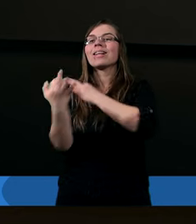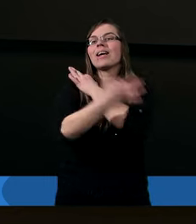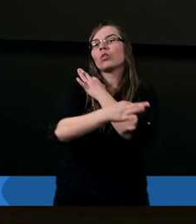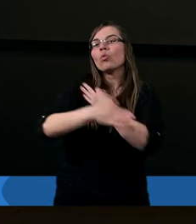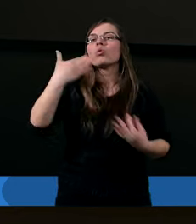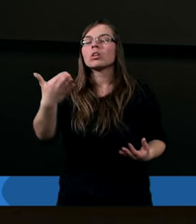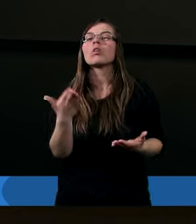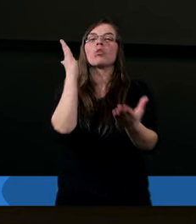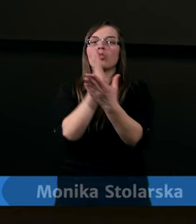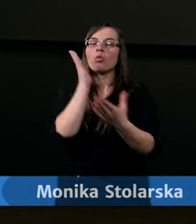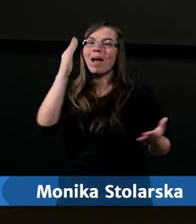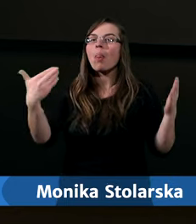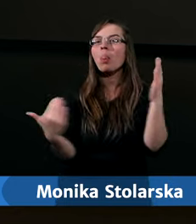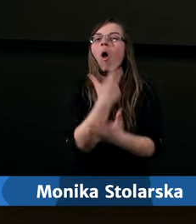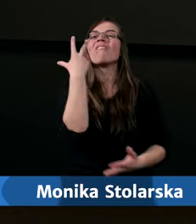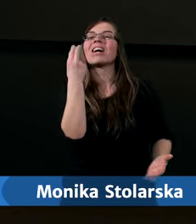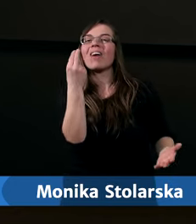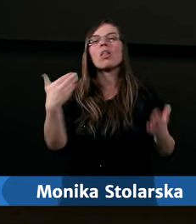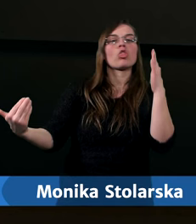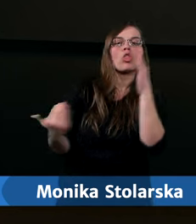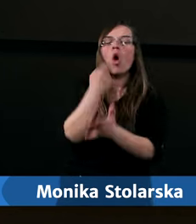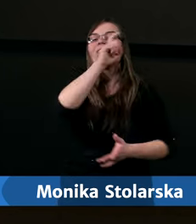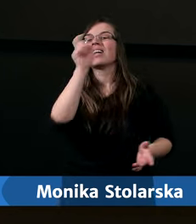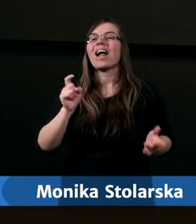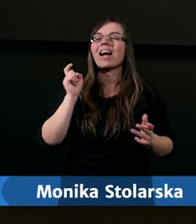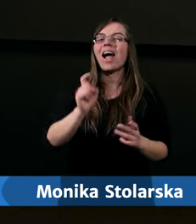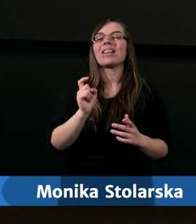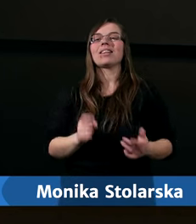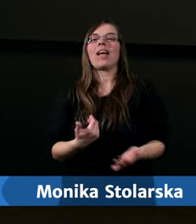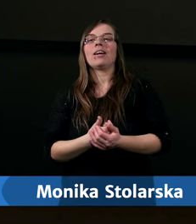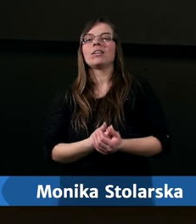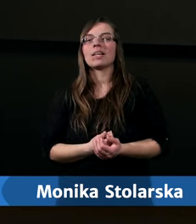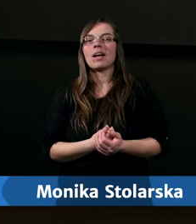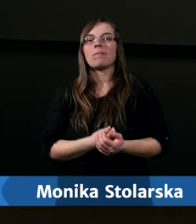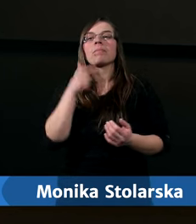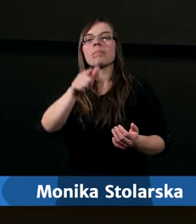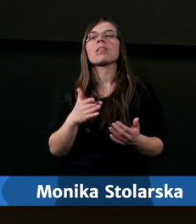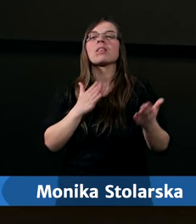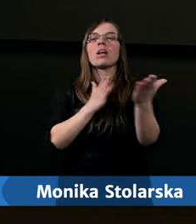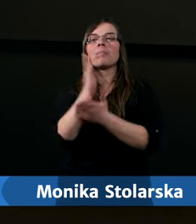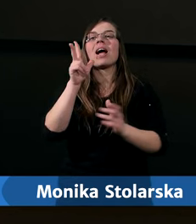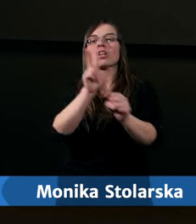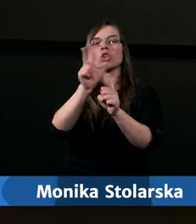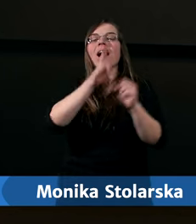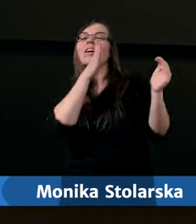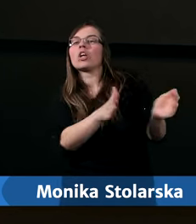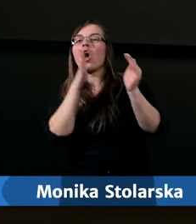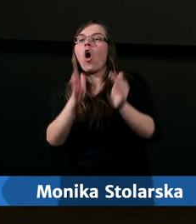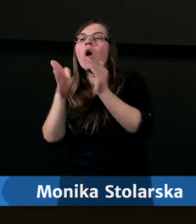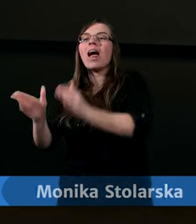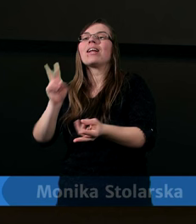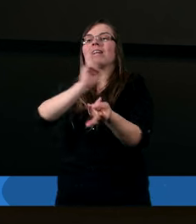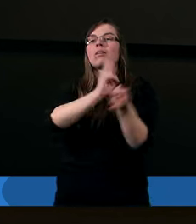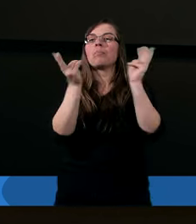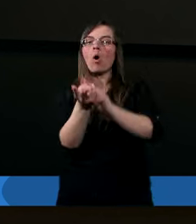studium. Już będzie nowy kwartał, nowe zagadnienie. Przez trzynaście kolejnych